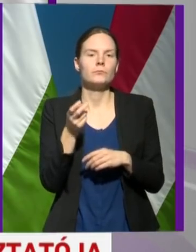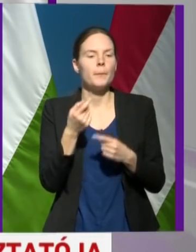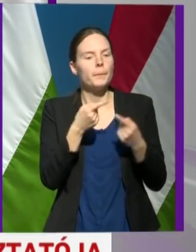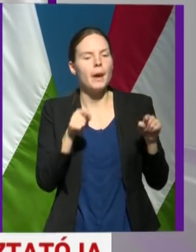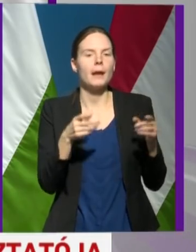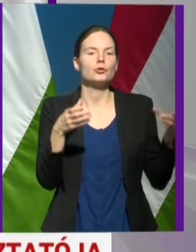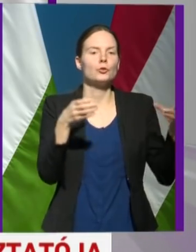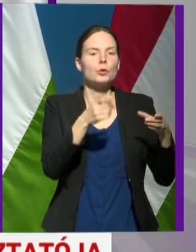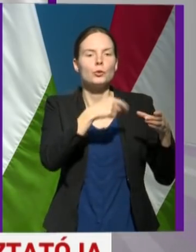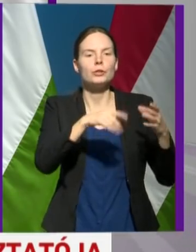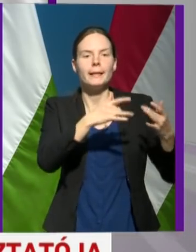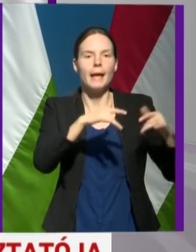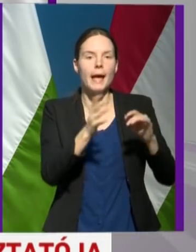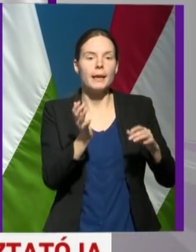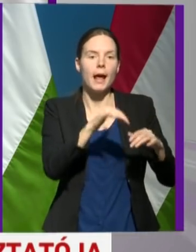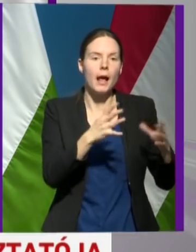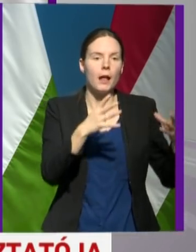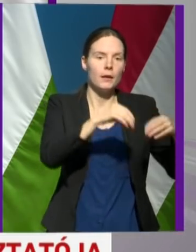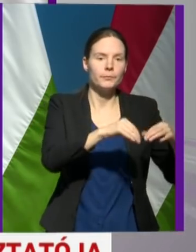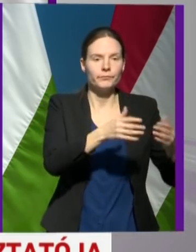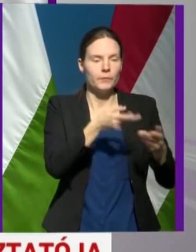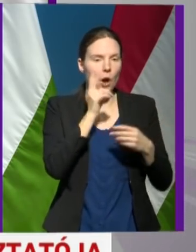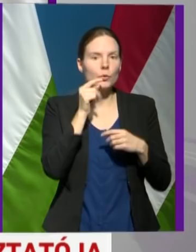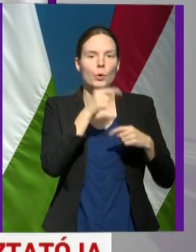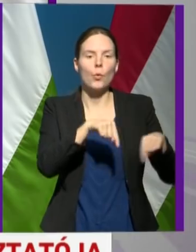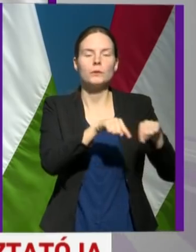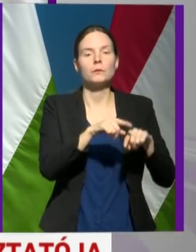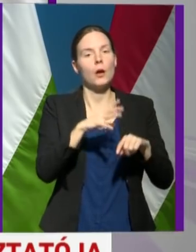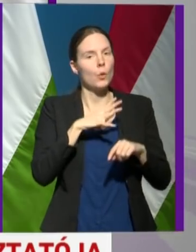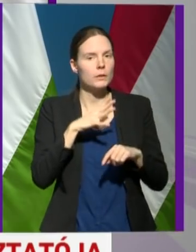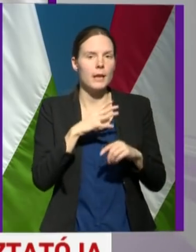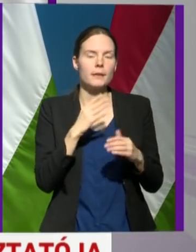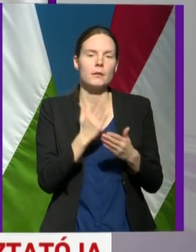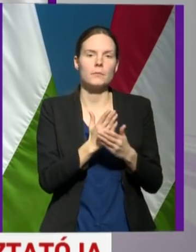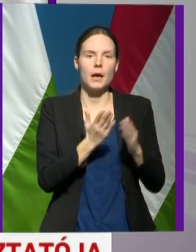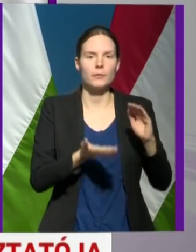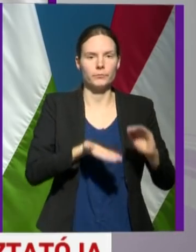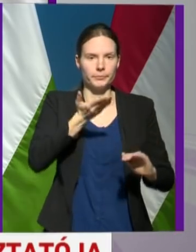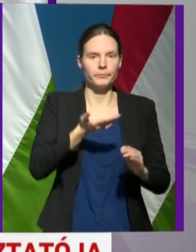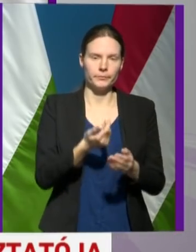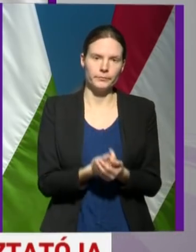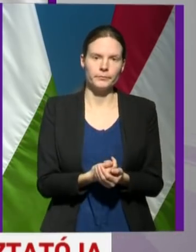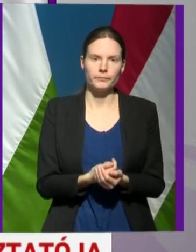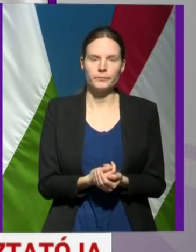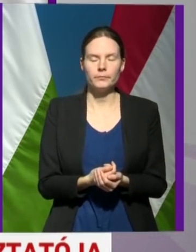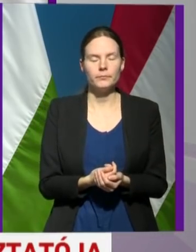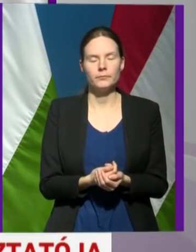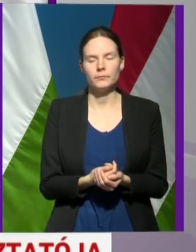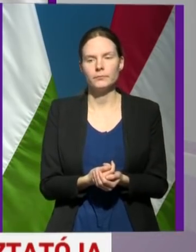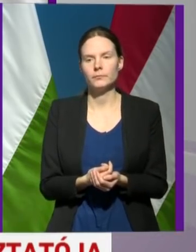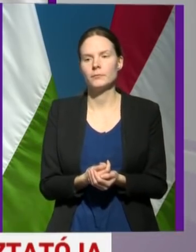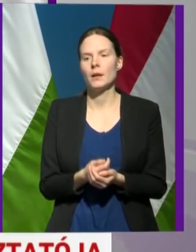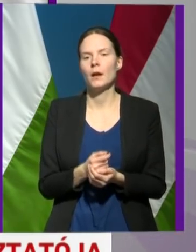közösségi helyekre, akkor itt a kockázat magasabb. Szó sincsen arról,